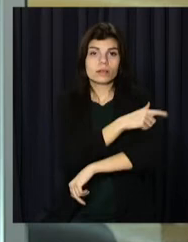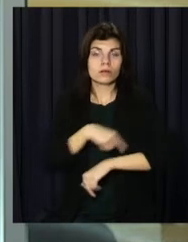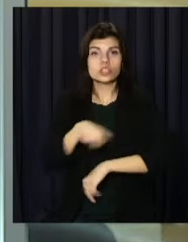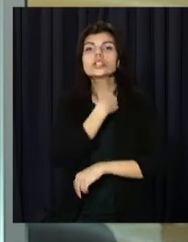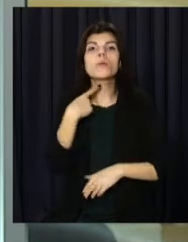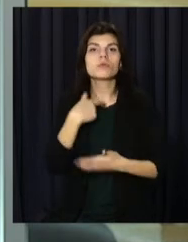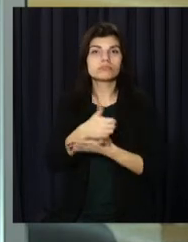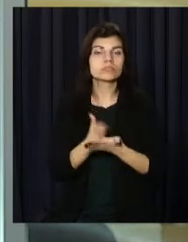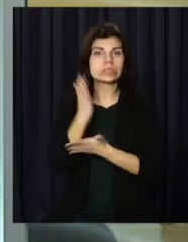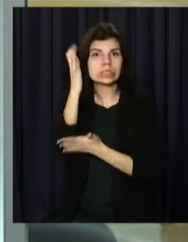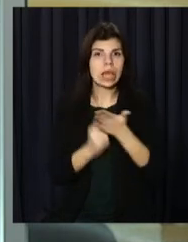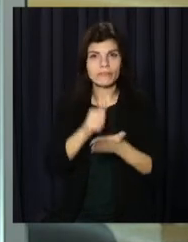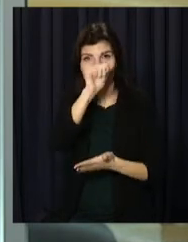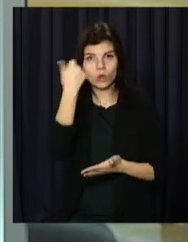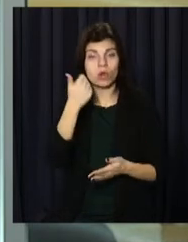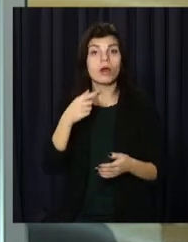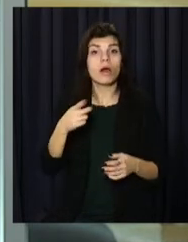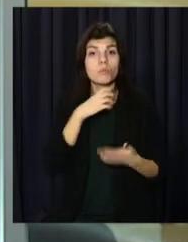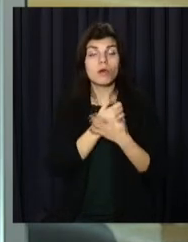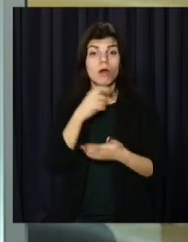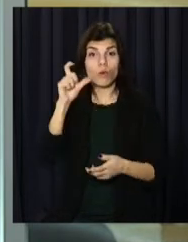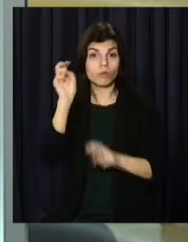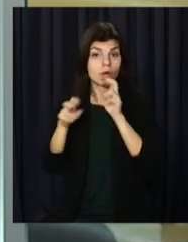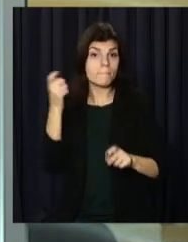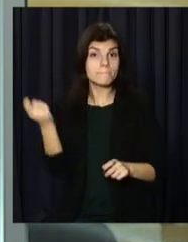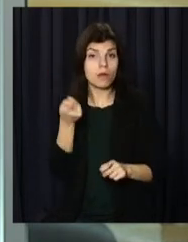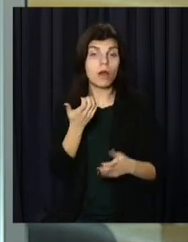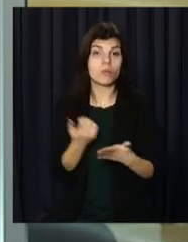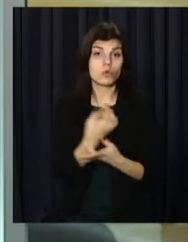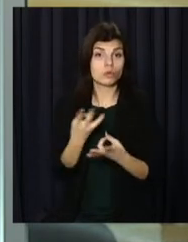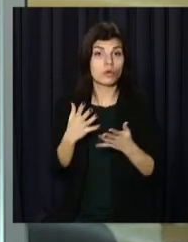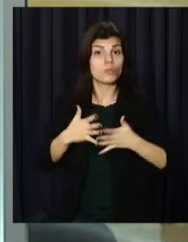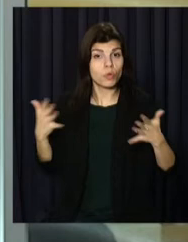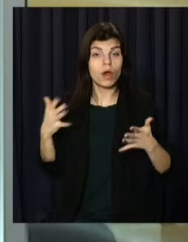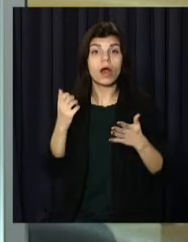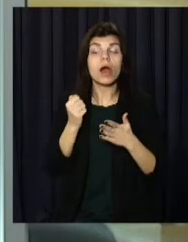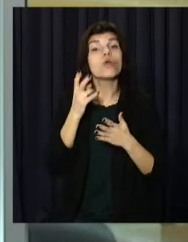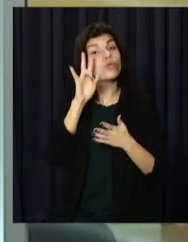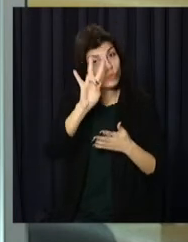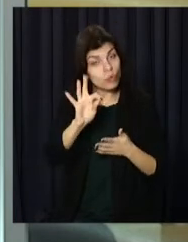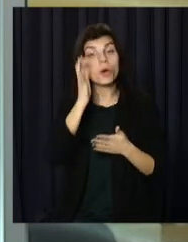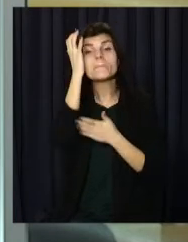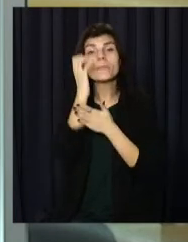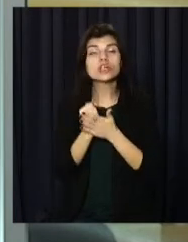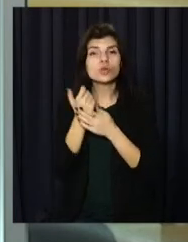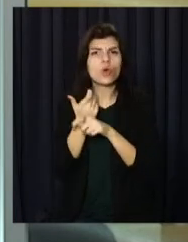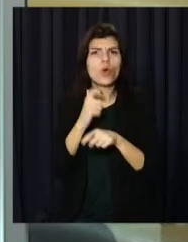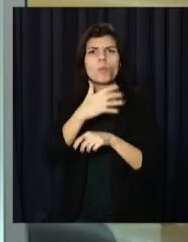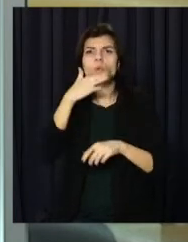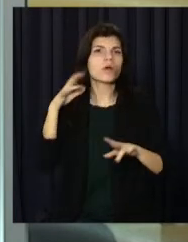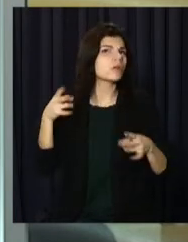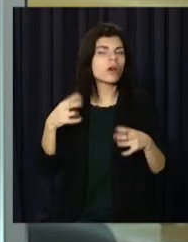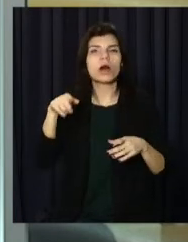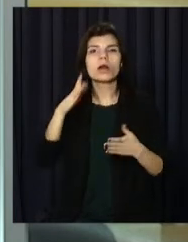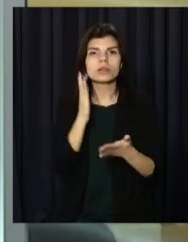Аби був запас, донорів треба вдвічі більше. Та великі резерви робити немає сенсу, кажуть фахівці. Складові крові